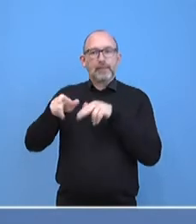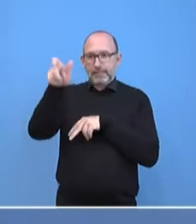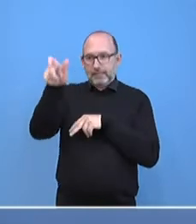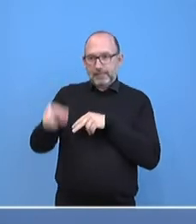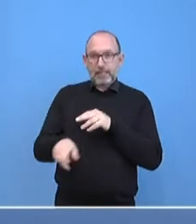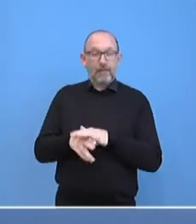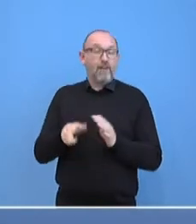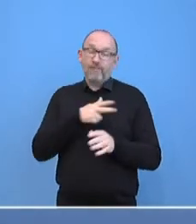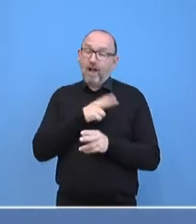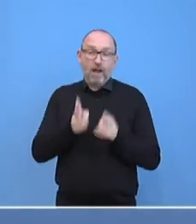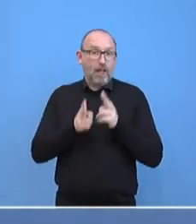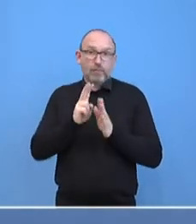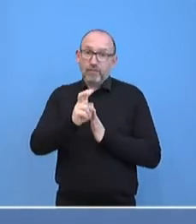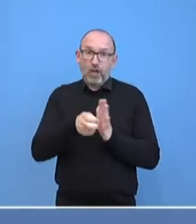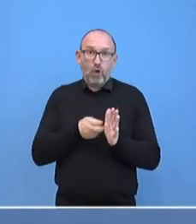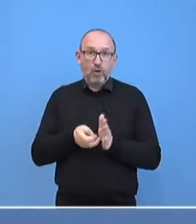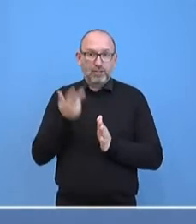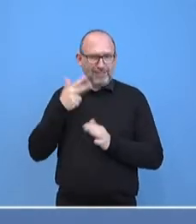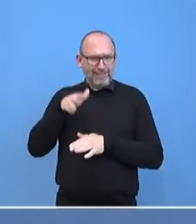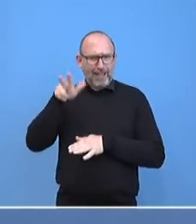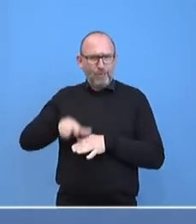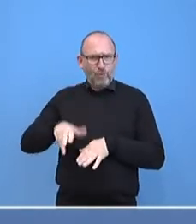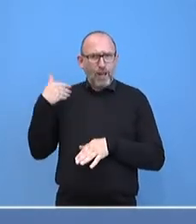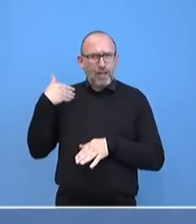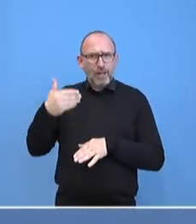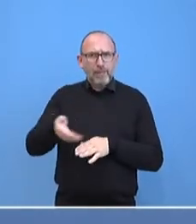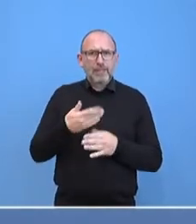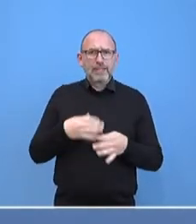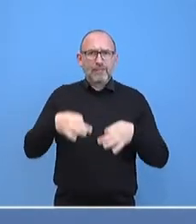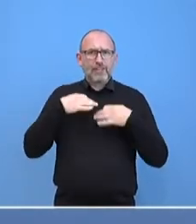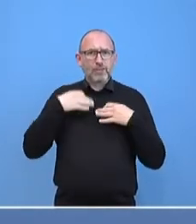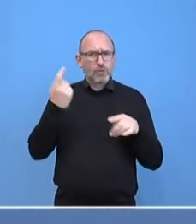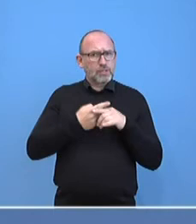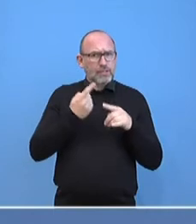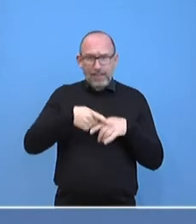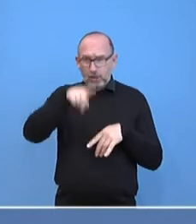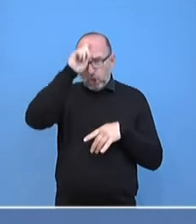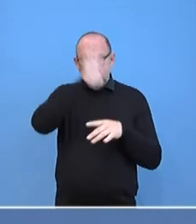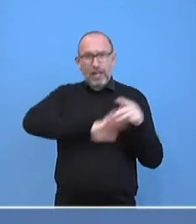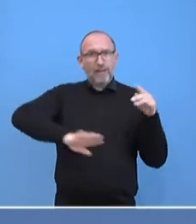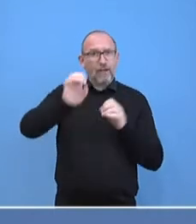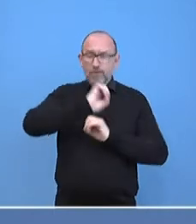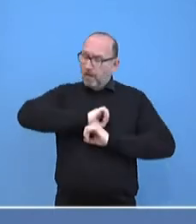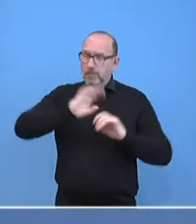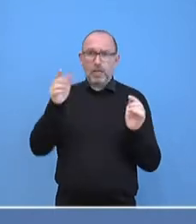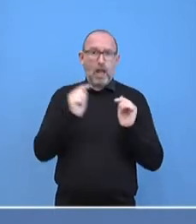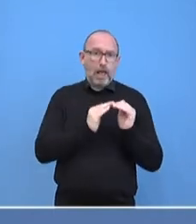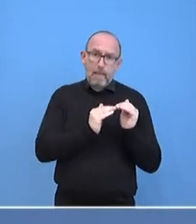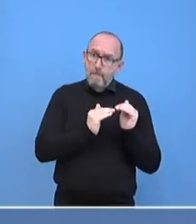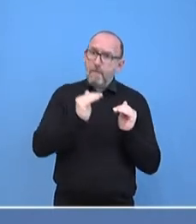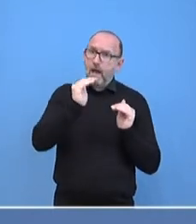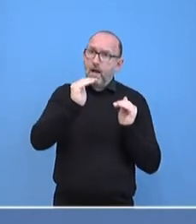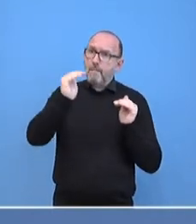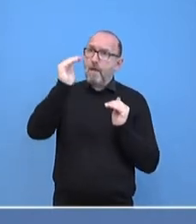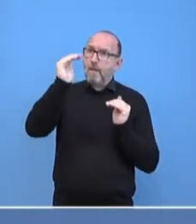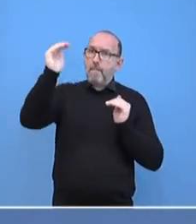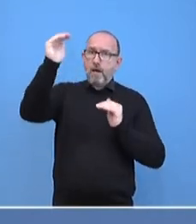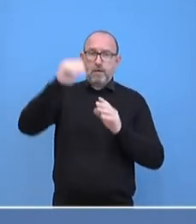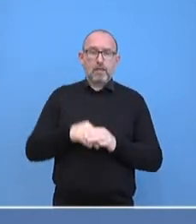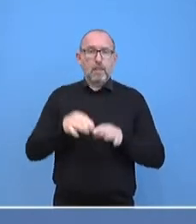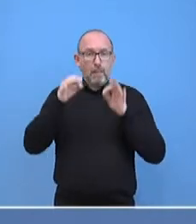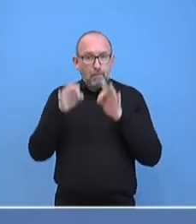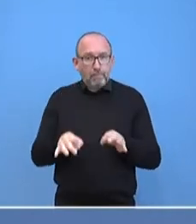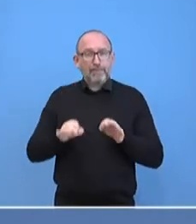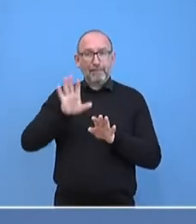wiederholen, seit gut drei Monaten steigen die Infektionszahlen in Deutschland deutlich an. Einige Regionen erreichen